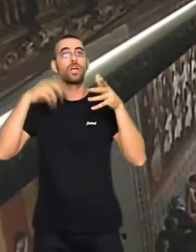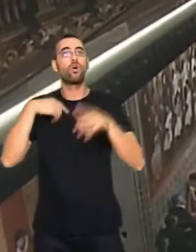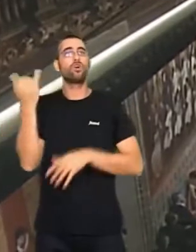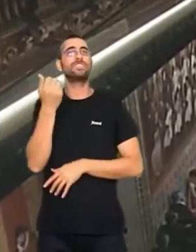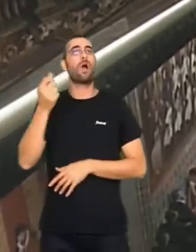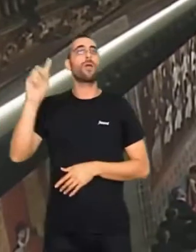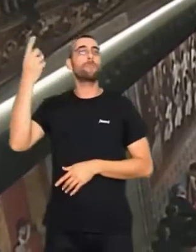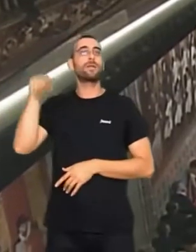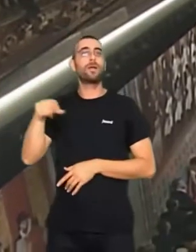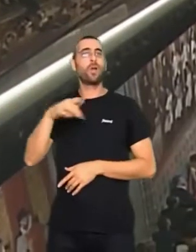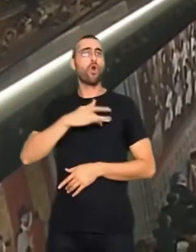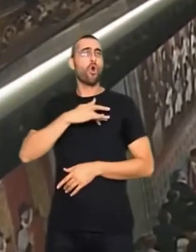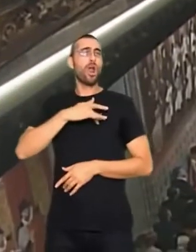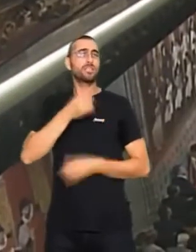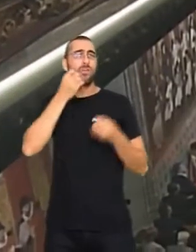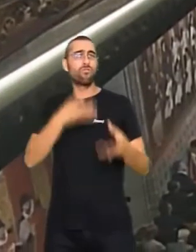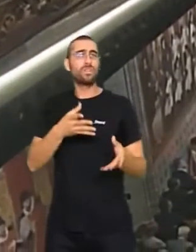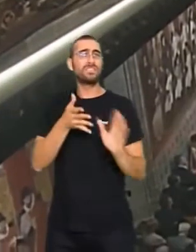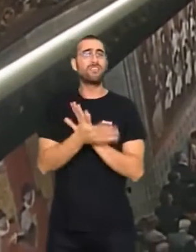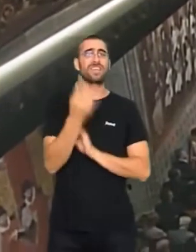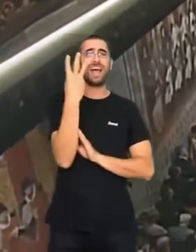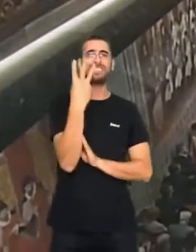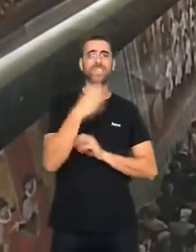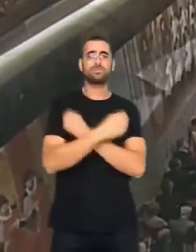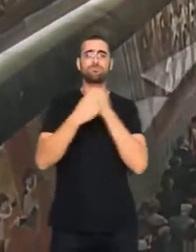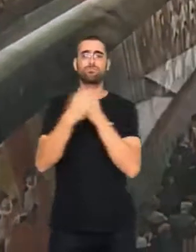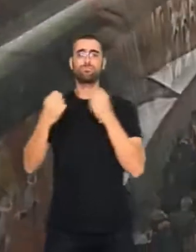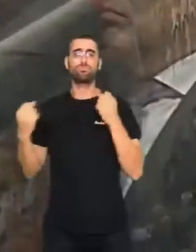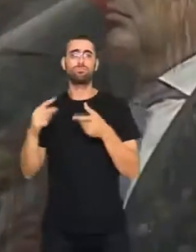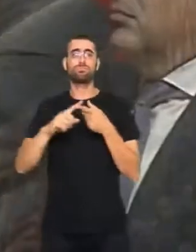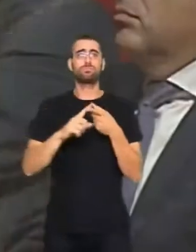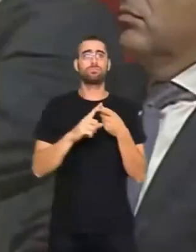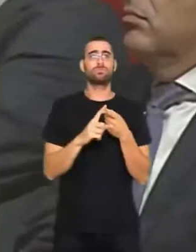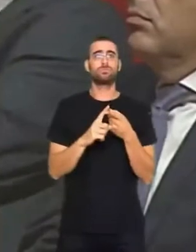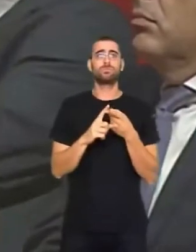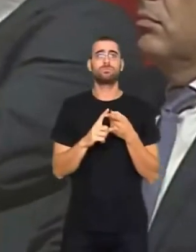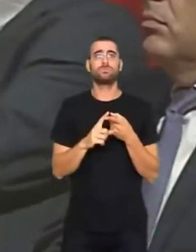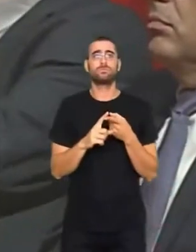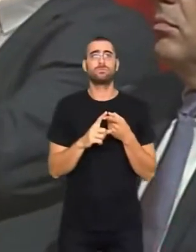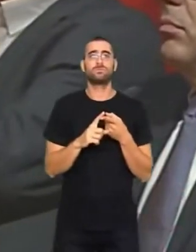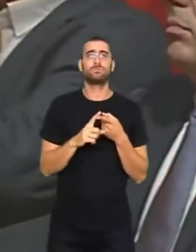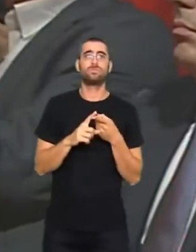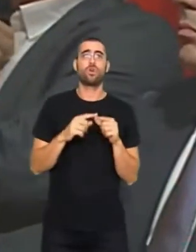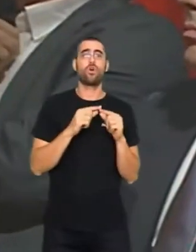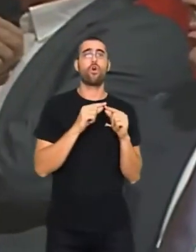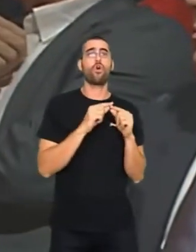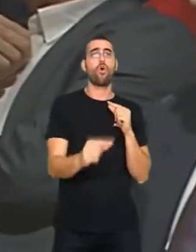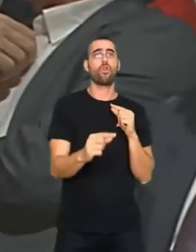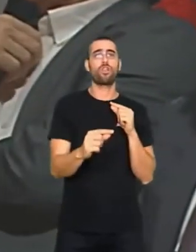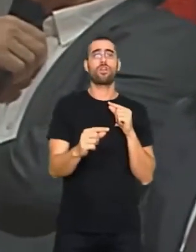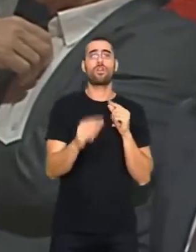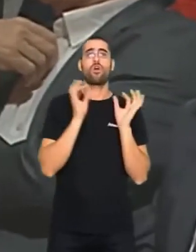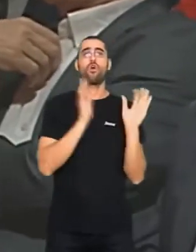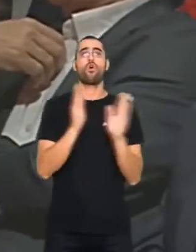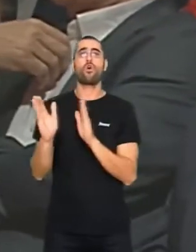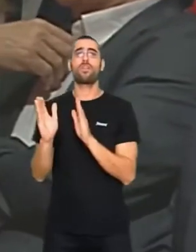és savi, en tres estaments se deu pensar. Sóis, que orden les coses